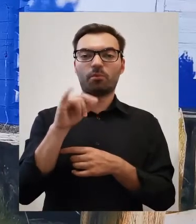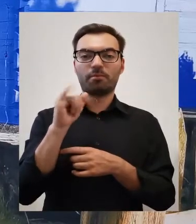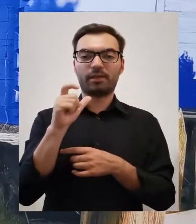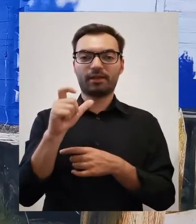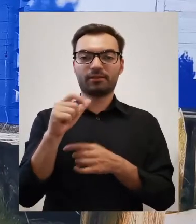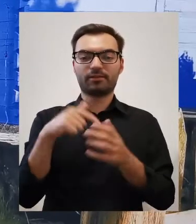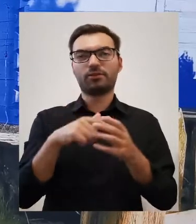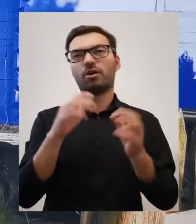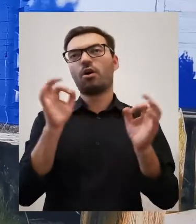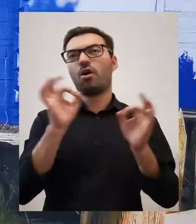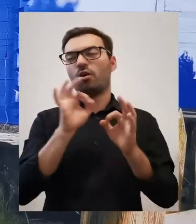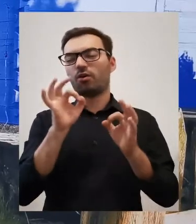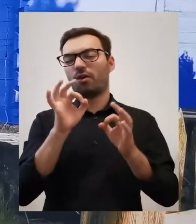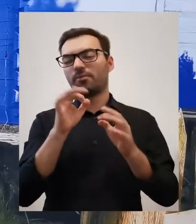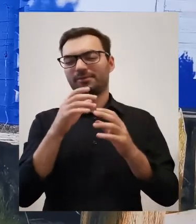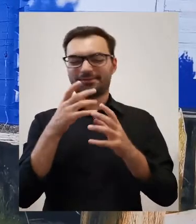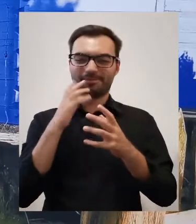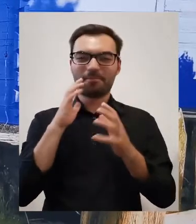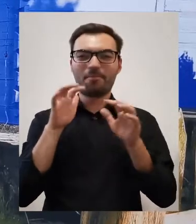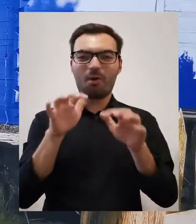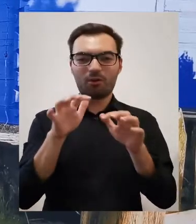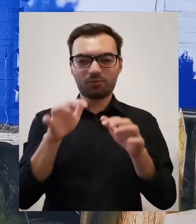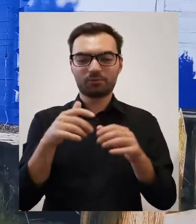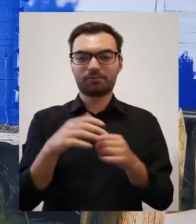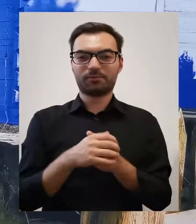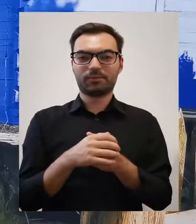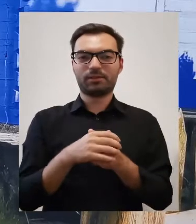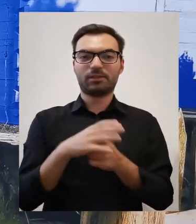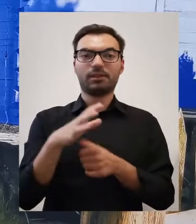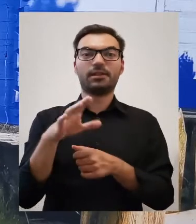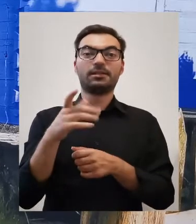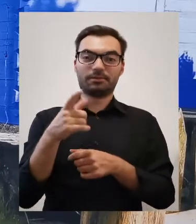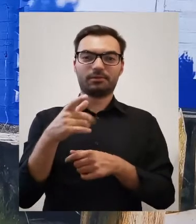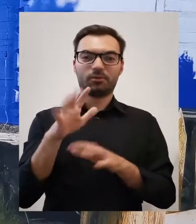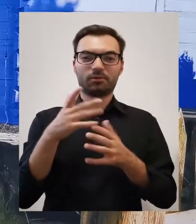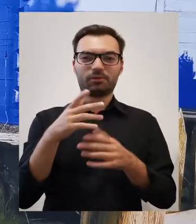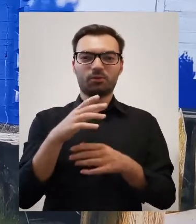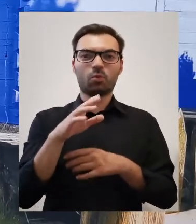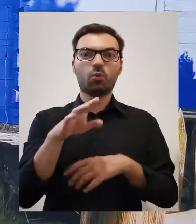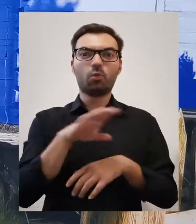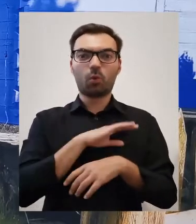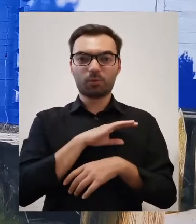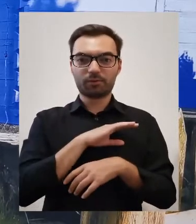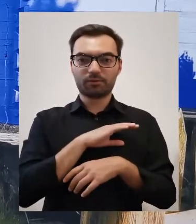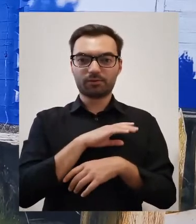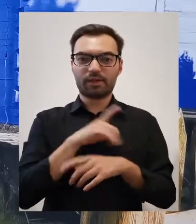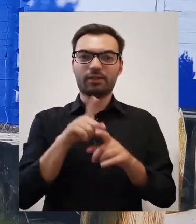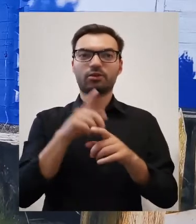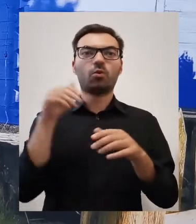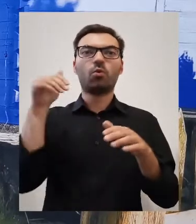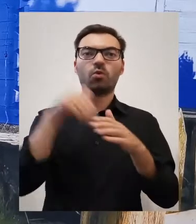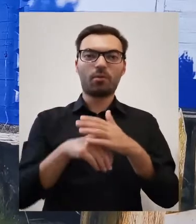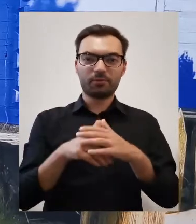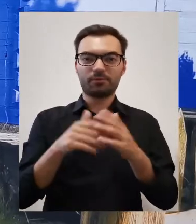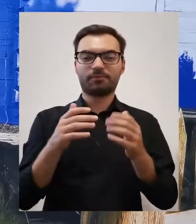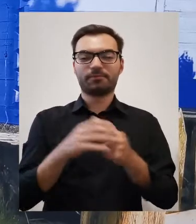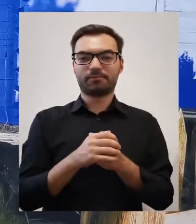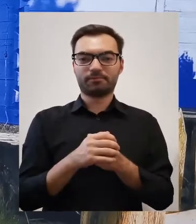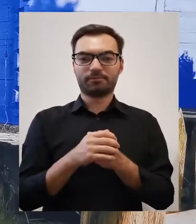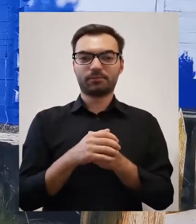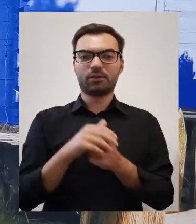utopce to w ogóle są paskudne stworzenia, bo to nie dość, że trupy żywe, bo to przecież topielce,